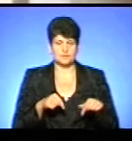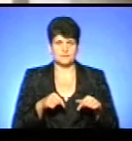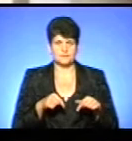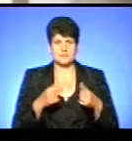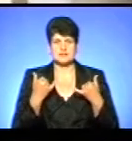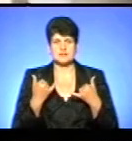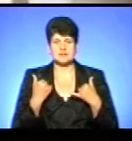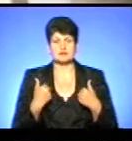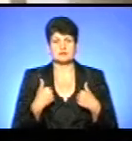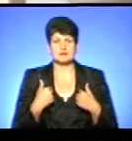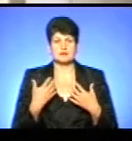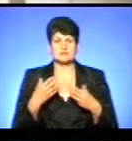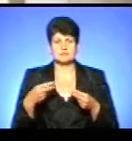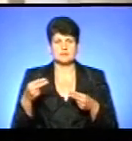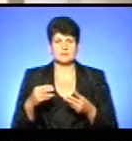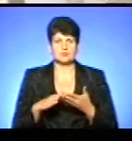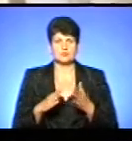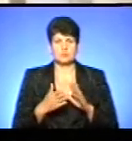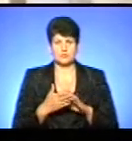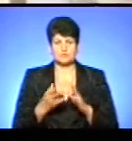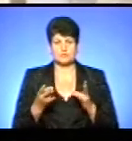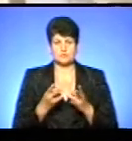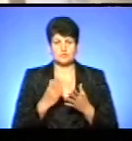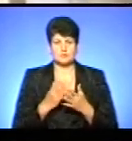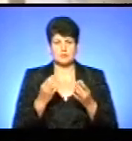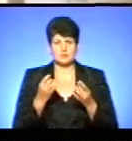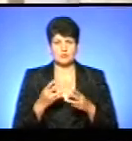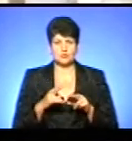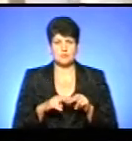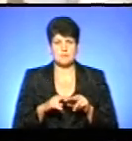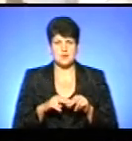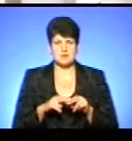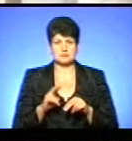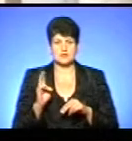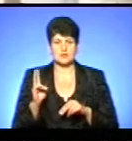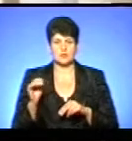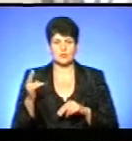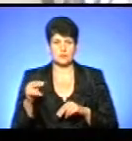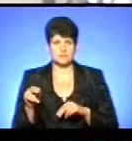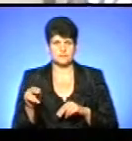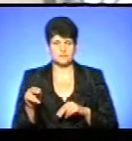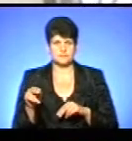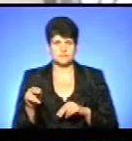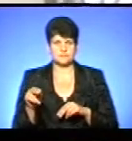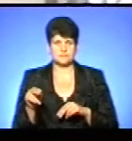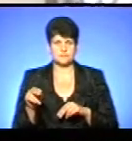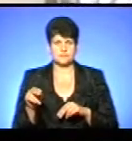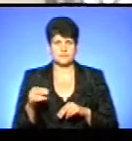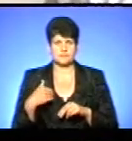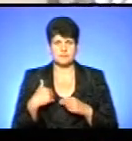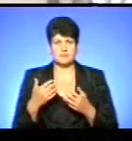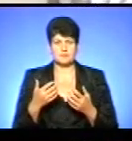Зараз для заключення декларації потрібно мати просто з собою паспорт і інфікаційний код. Мій прийом